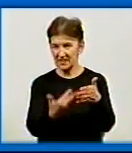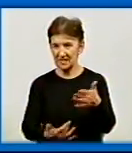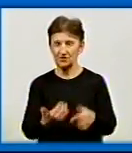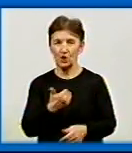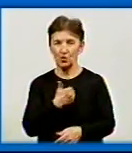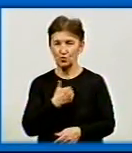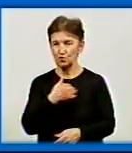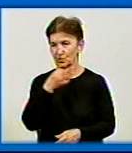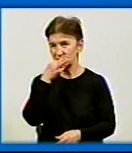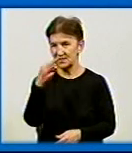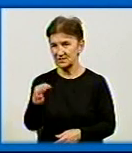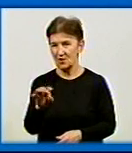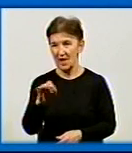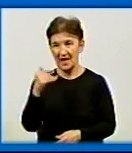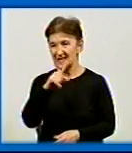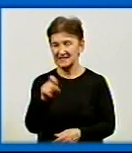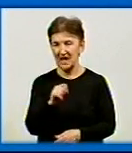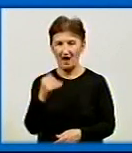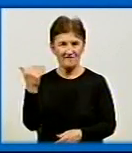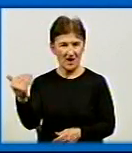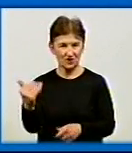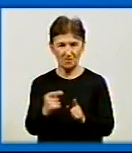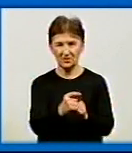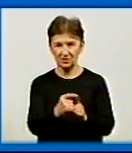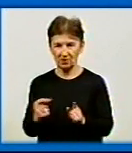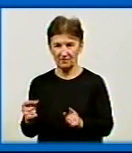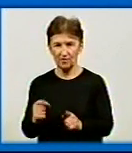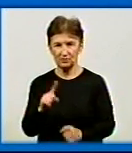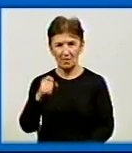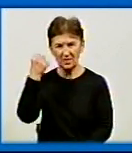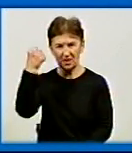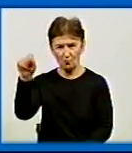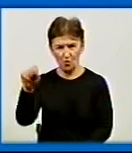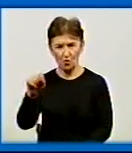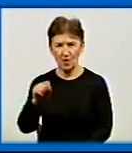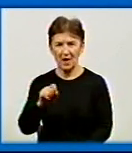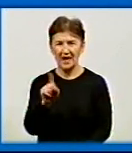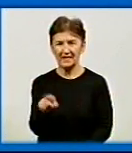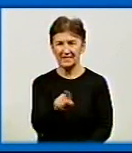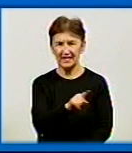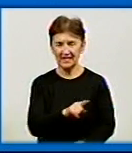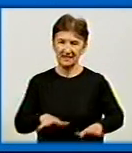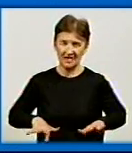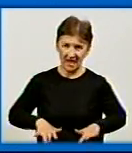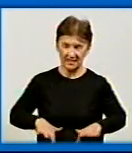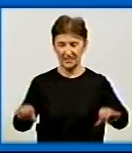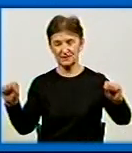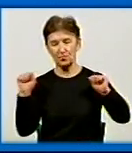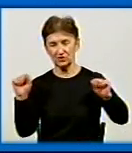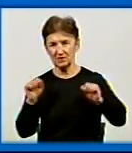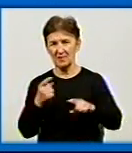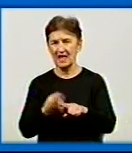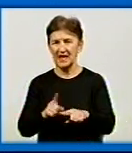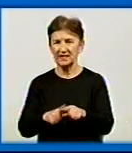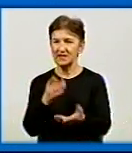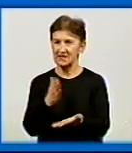Зважаючи, що, за вашими словами, претендувати на перемогу можуть ті спортсмени, ті тренери, які не обов'язково є